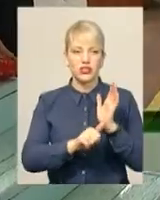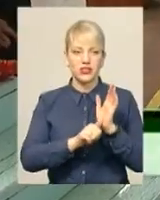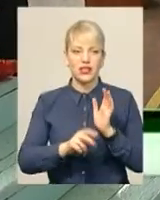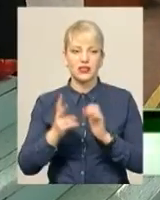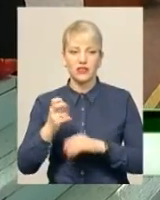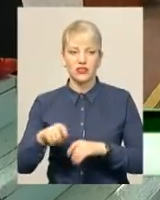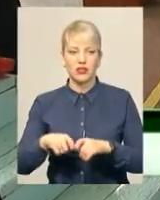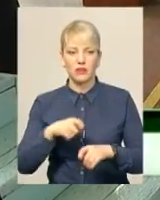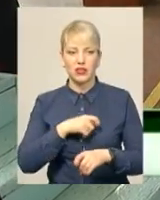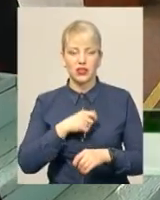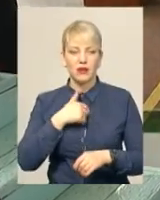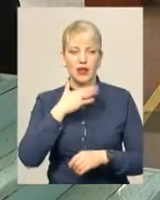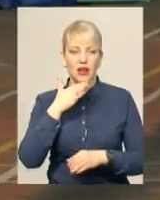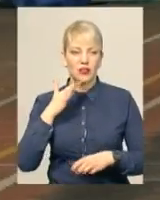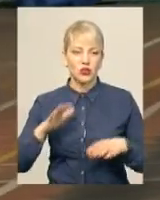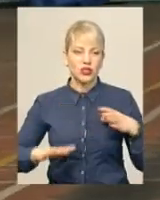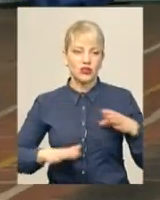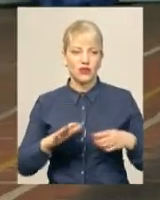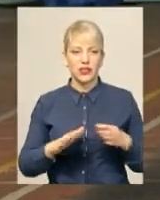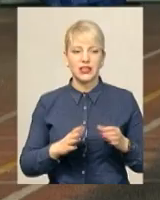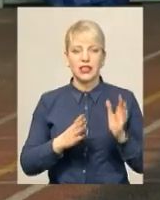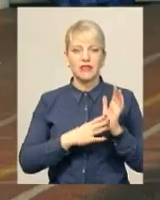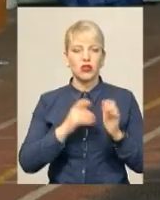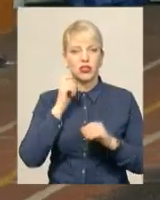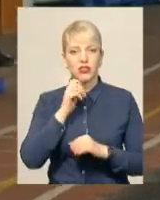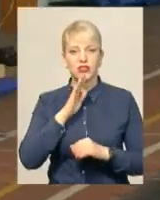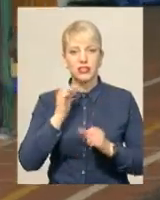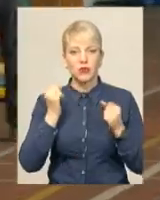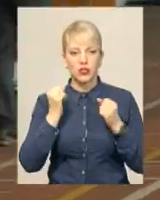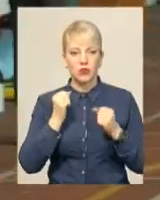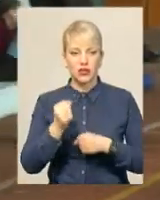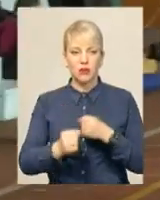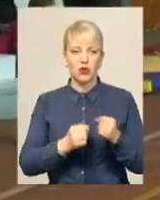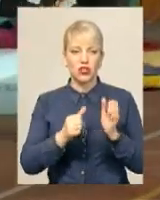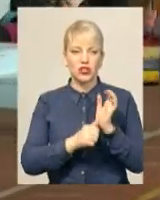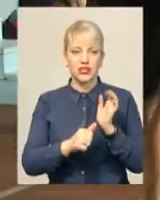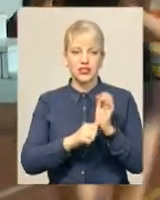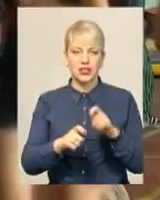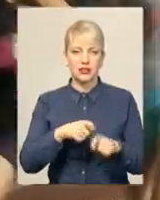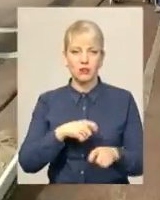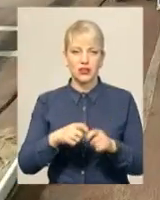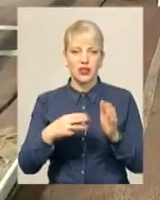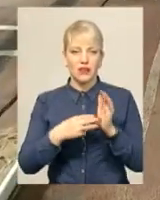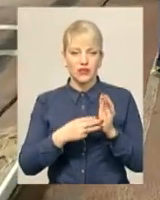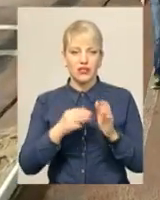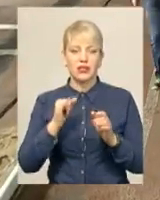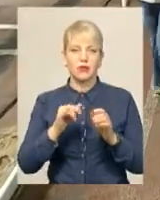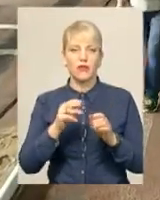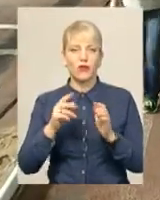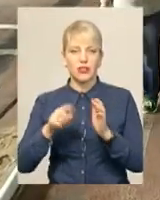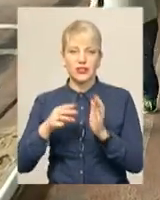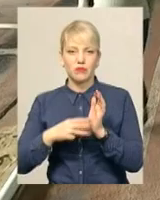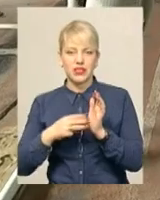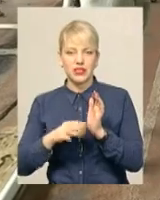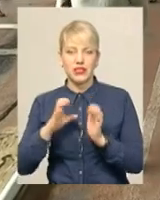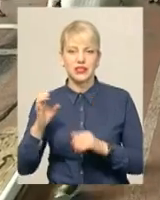багато тренувалася. Девятирічна спортсменка сьогодні пробіла 60 метрів за 8,82 секунди, а